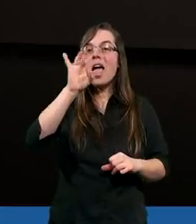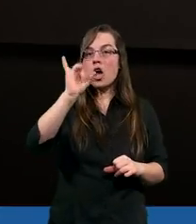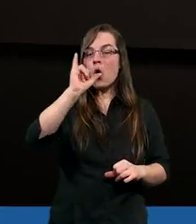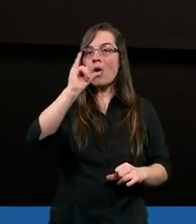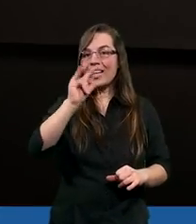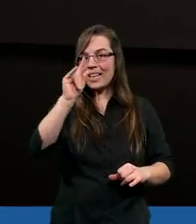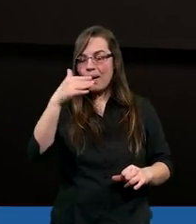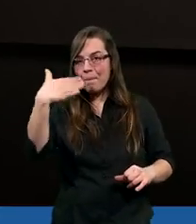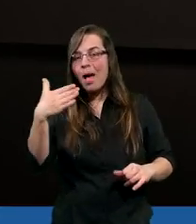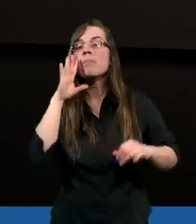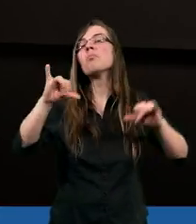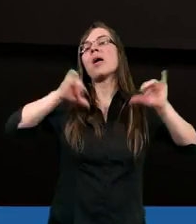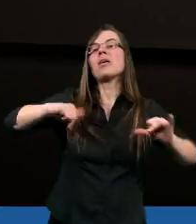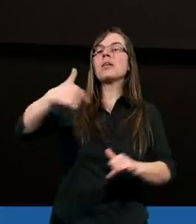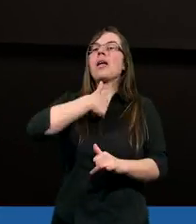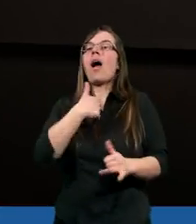czyli